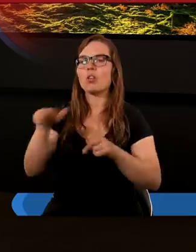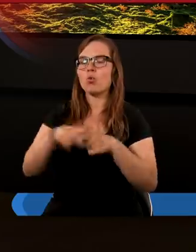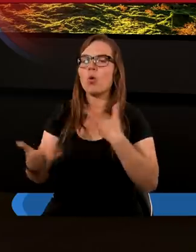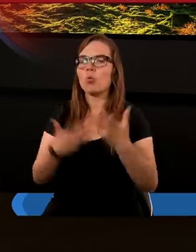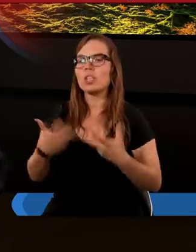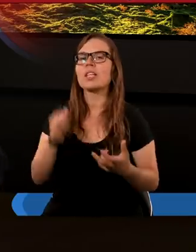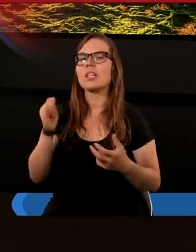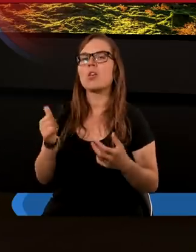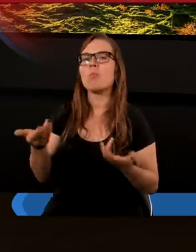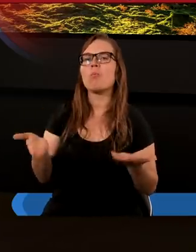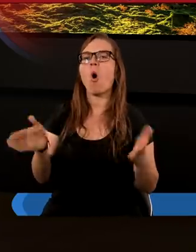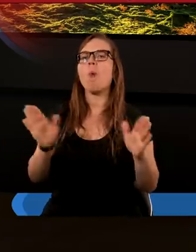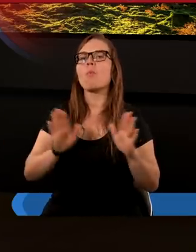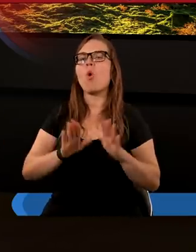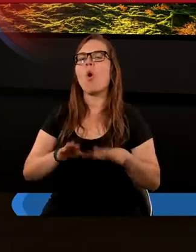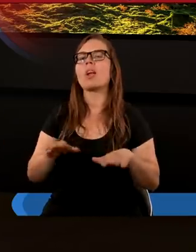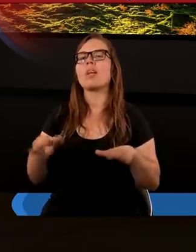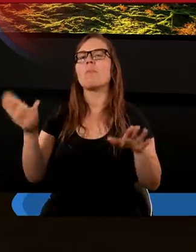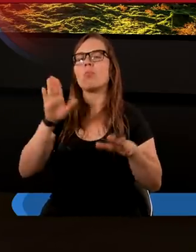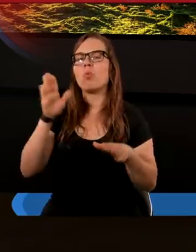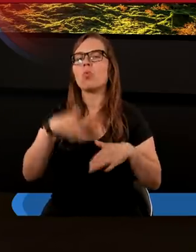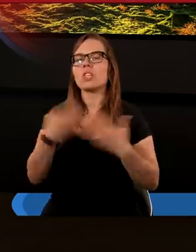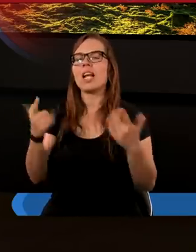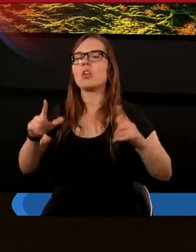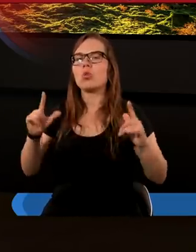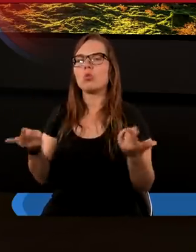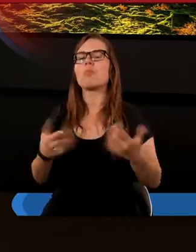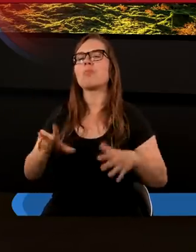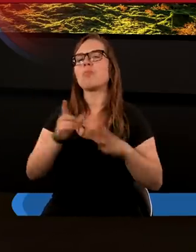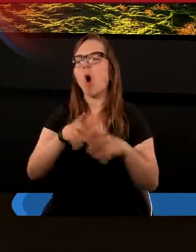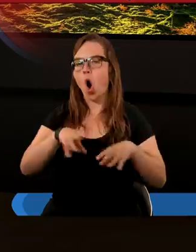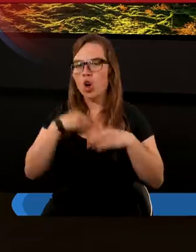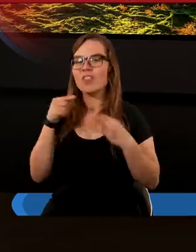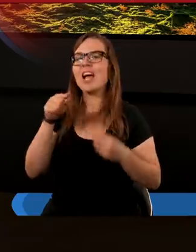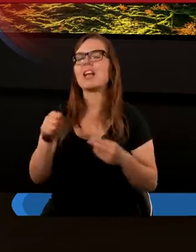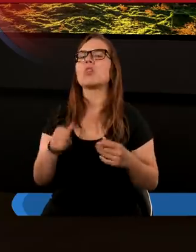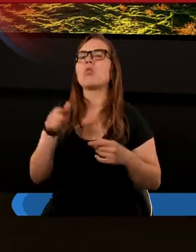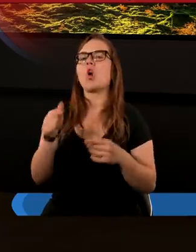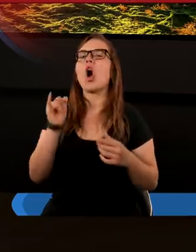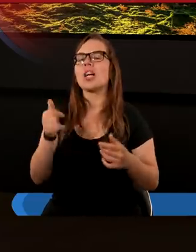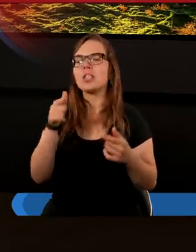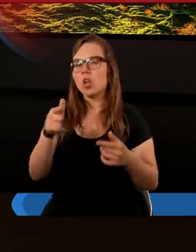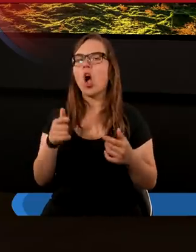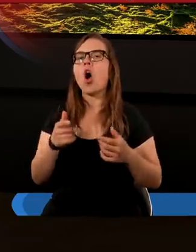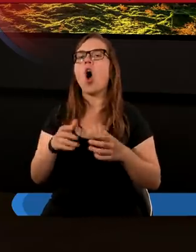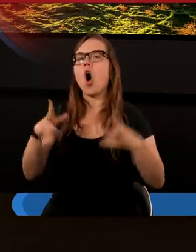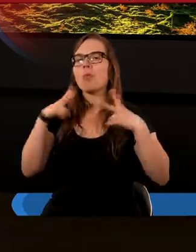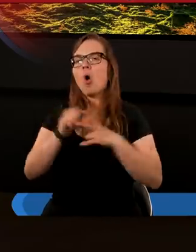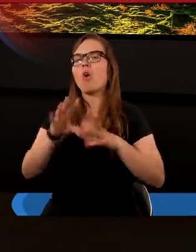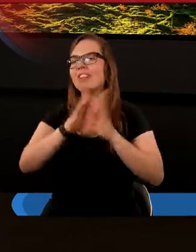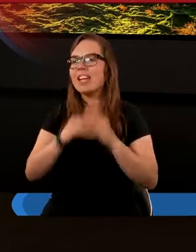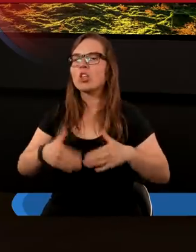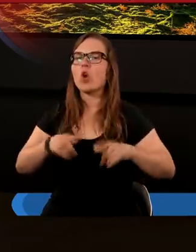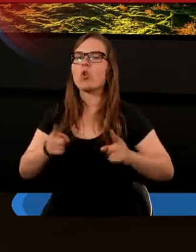uczynił i pobłogosławił Bóg dzień siódmy, poświęcił go, bo w nim odpoczył od wszelkiego